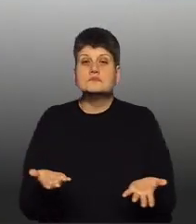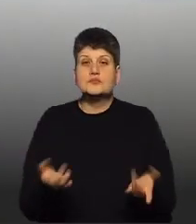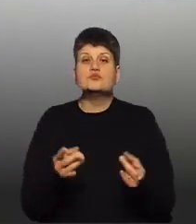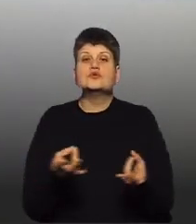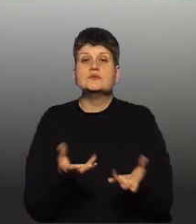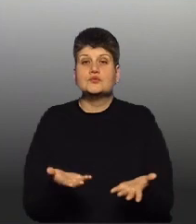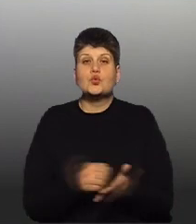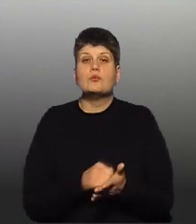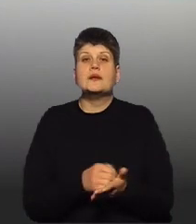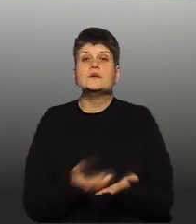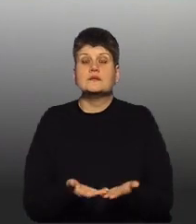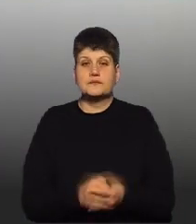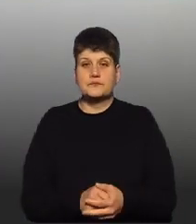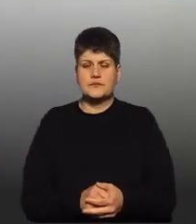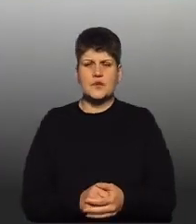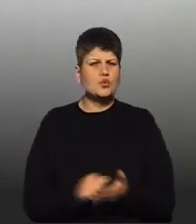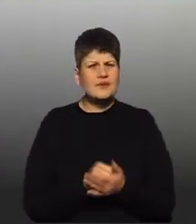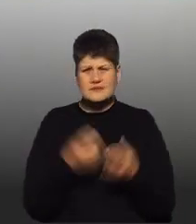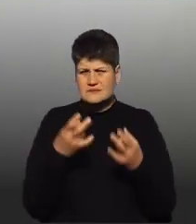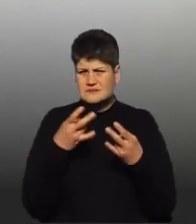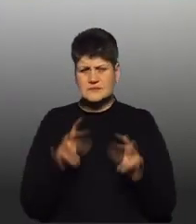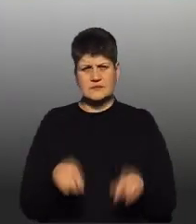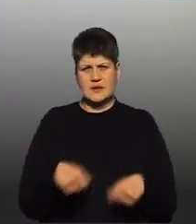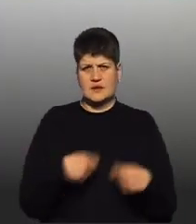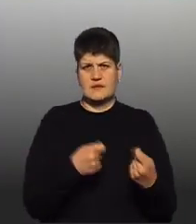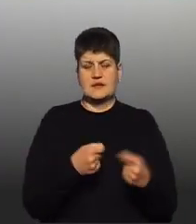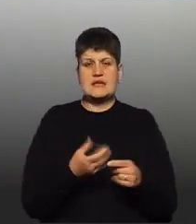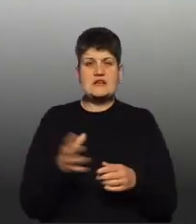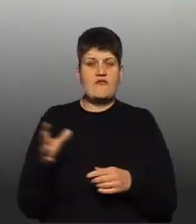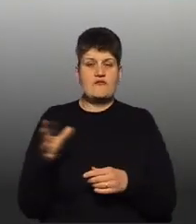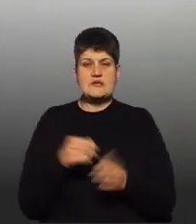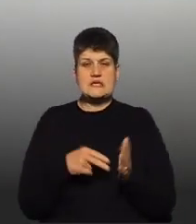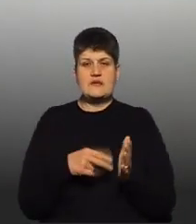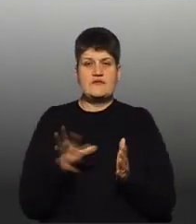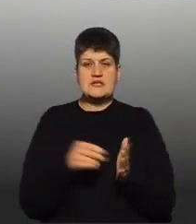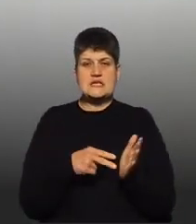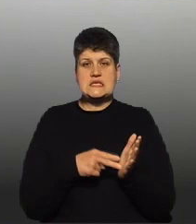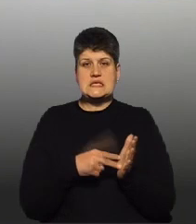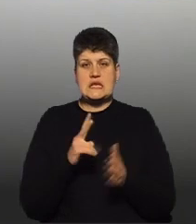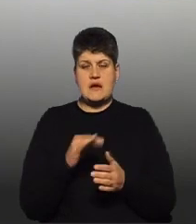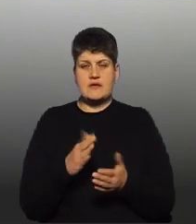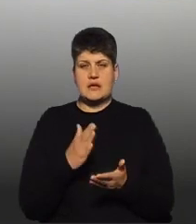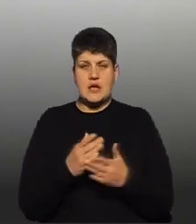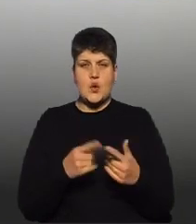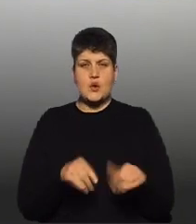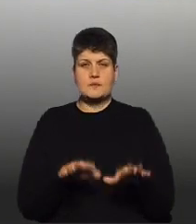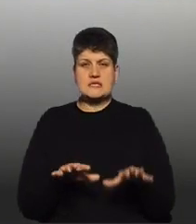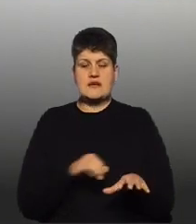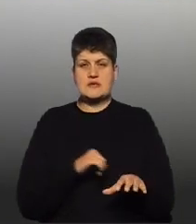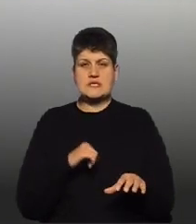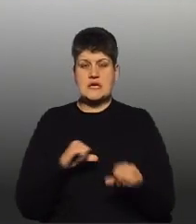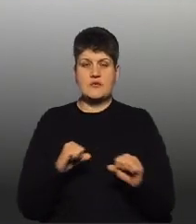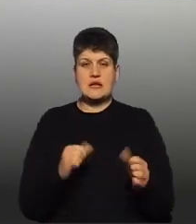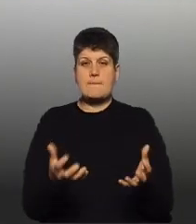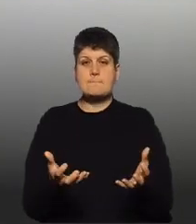Документів не потрібно подавати. В нас всі ставки є. Органи місцевого самоврядування, які приймають